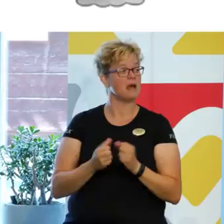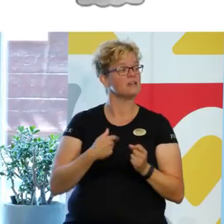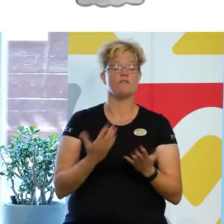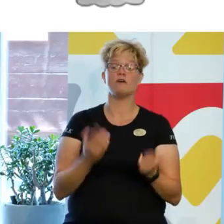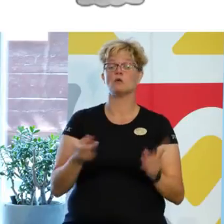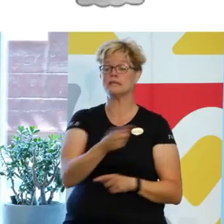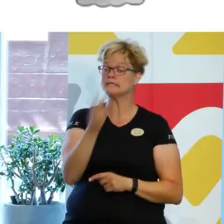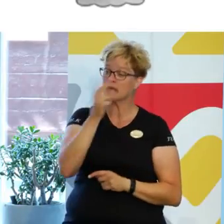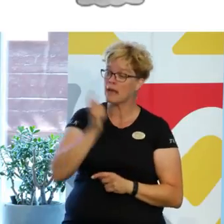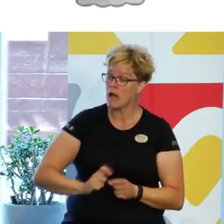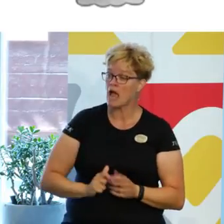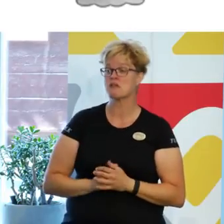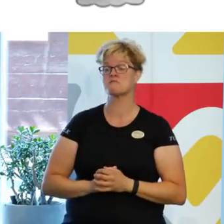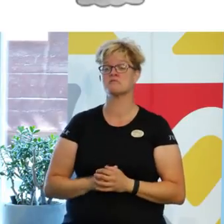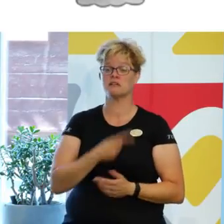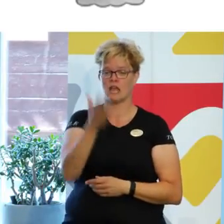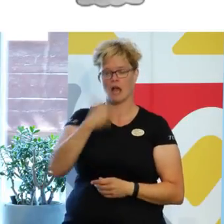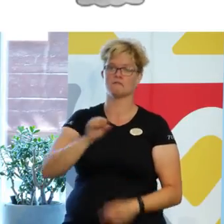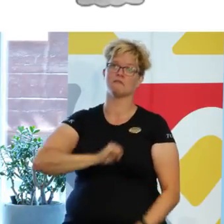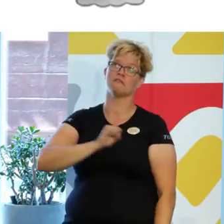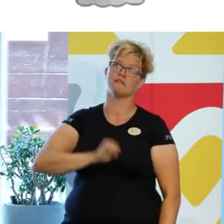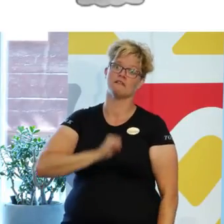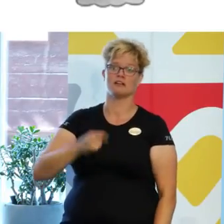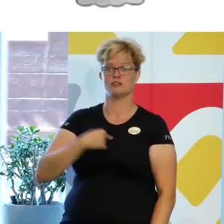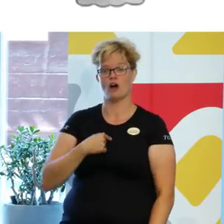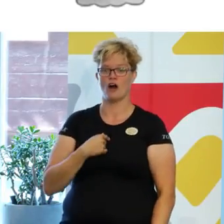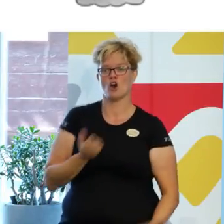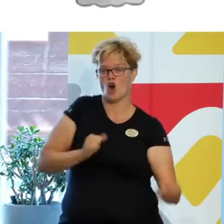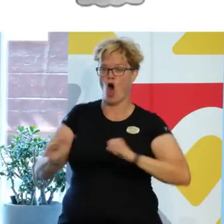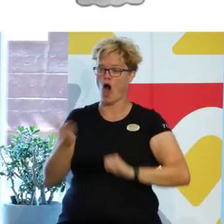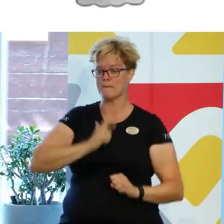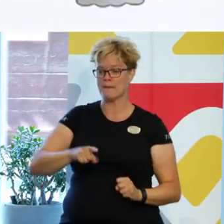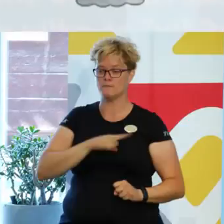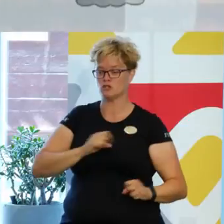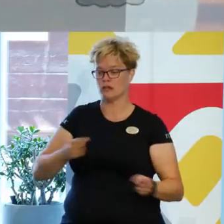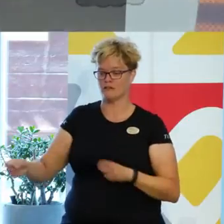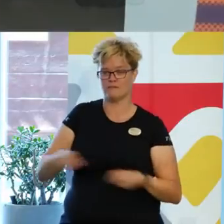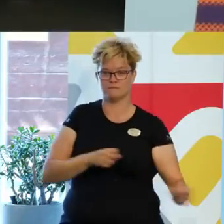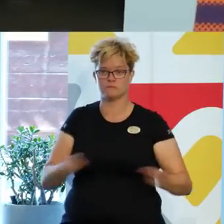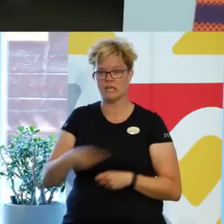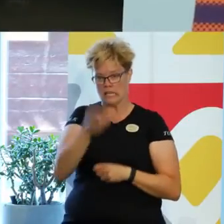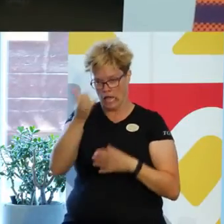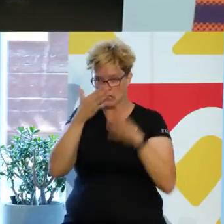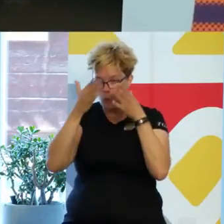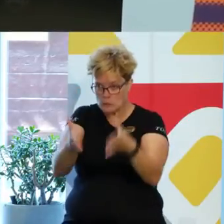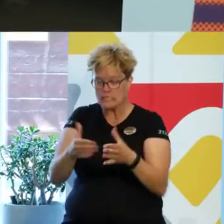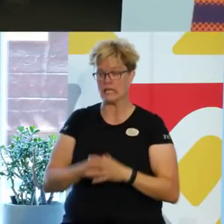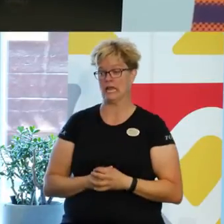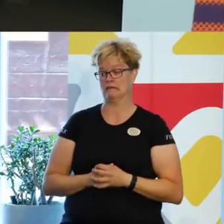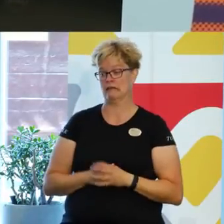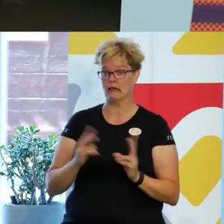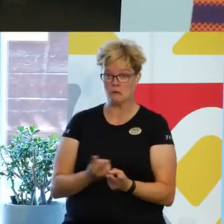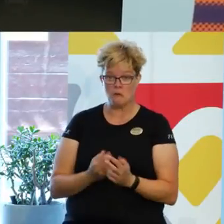förväntar mig att ni ser eller att ni kan stå ut med att jag rör mig mycket. Att ni kan koncentrera er på det och så vidare.